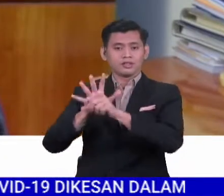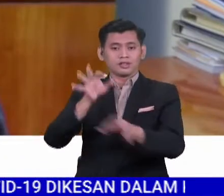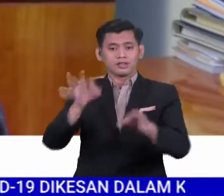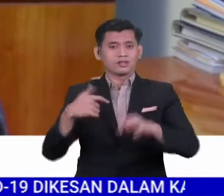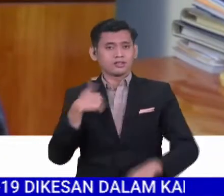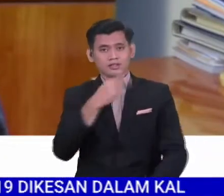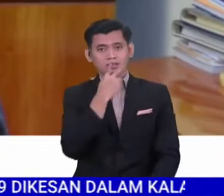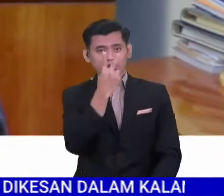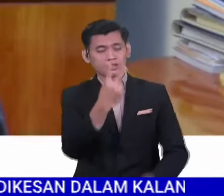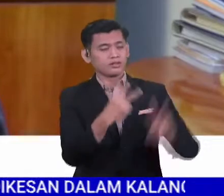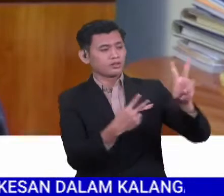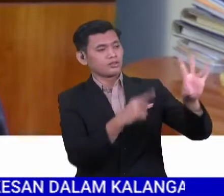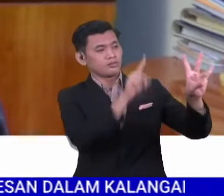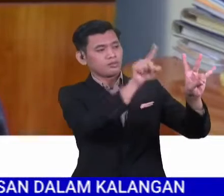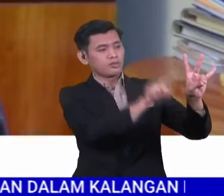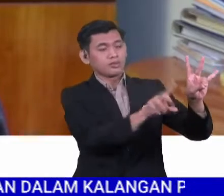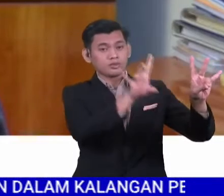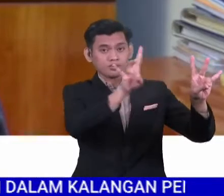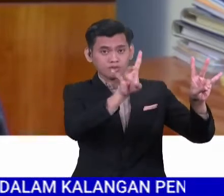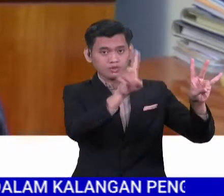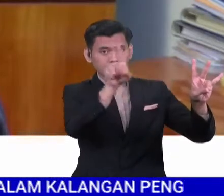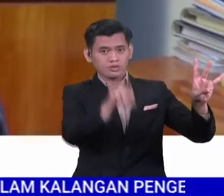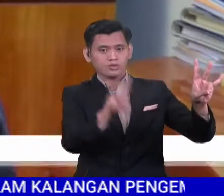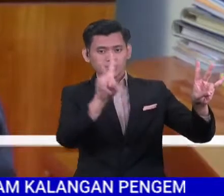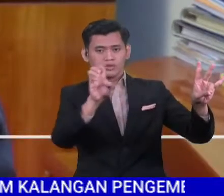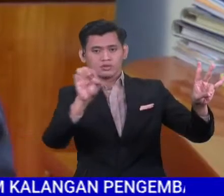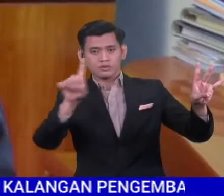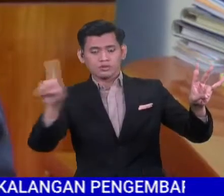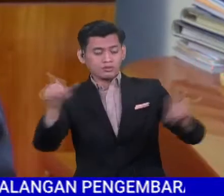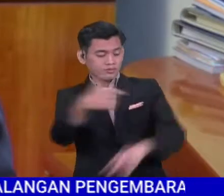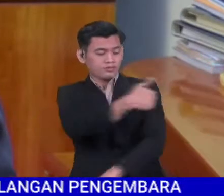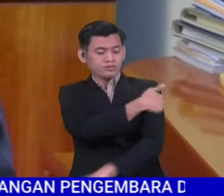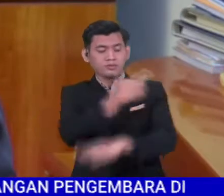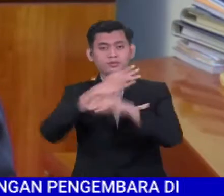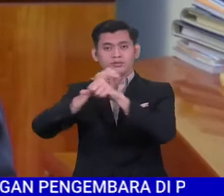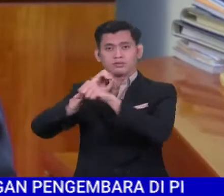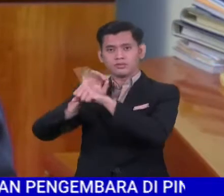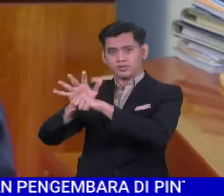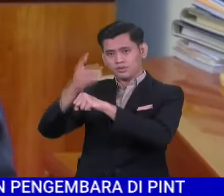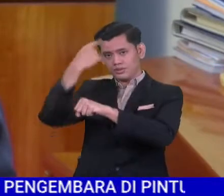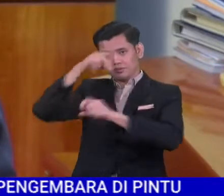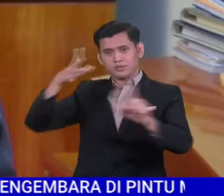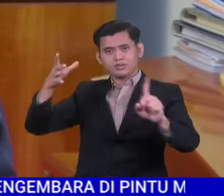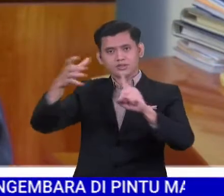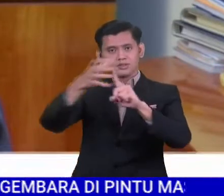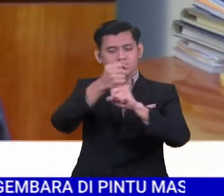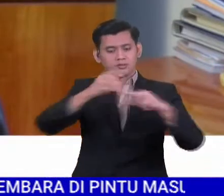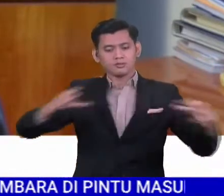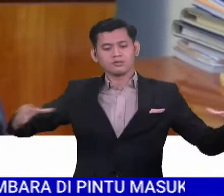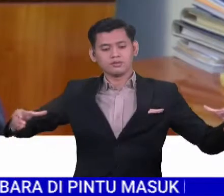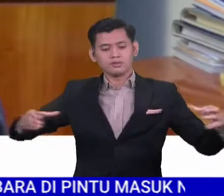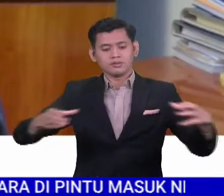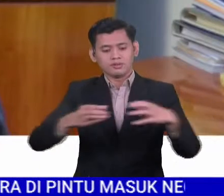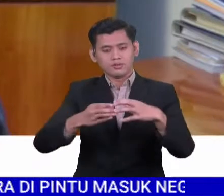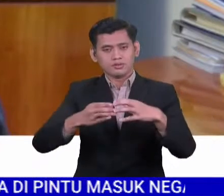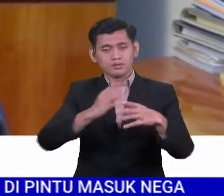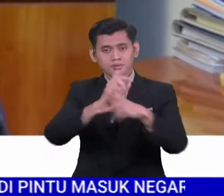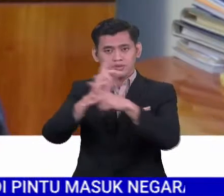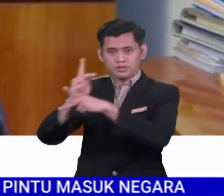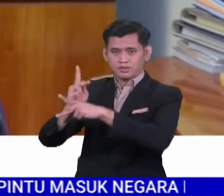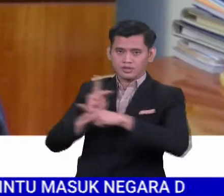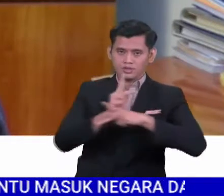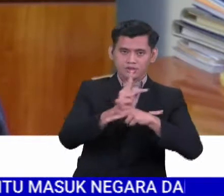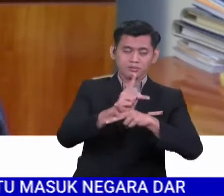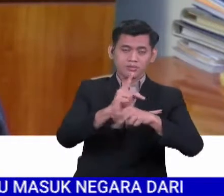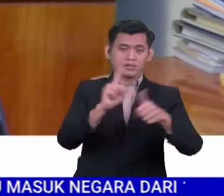27 Julai, kita telah pun berjaya kadar pengvaksinan untuk mencapai imuniti berkelompok yang pertama di wilayah